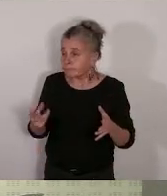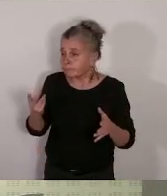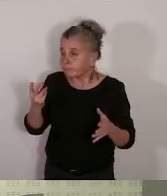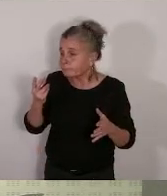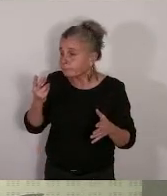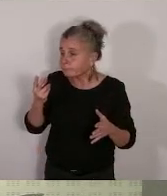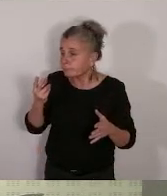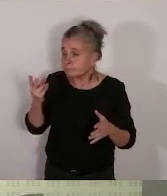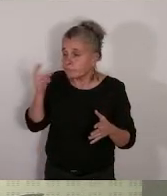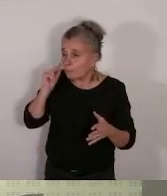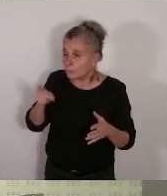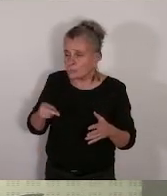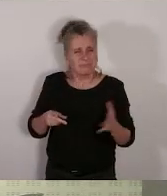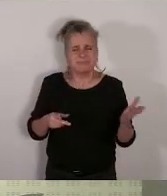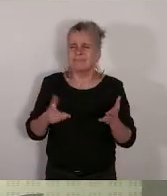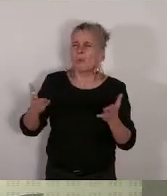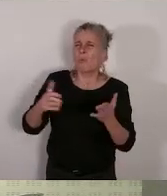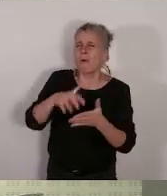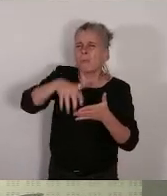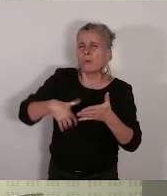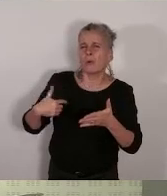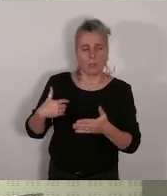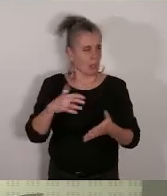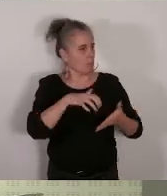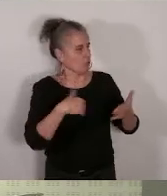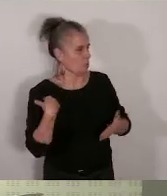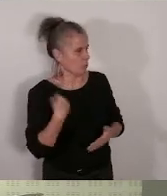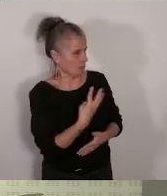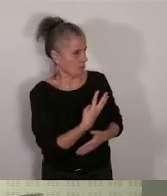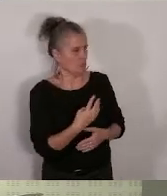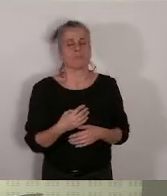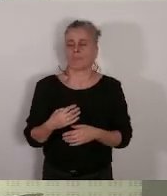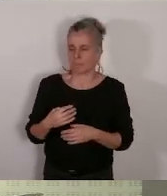Parodi ? Le rapport numéro 4.